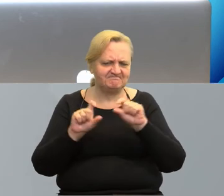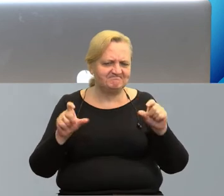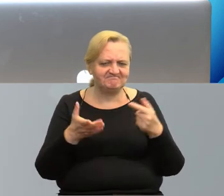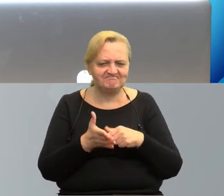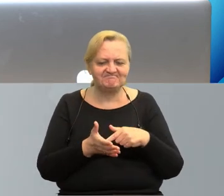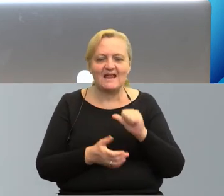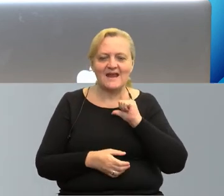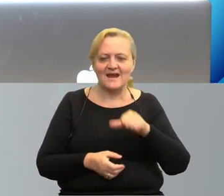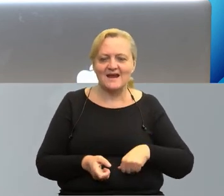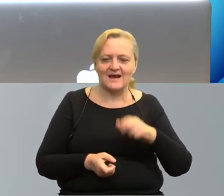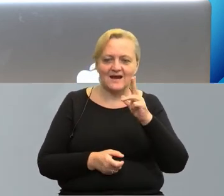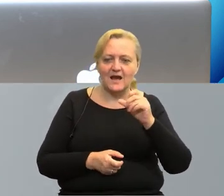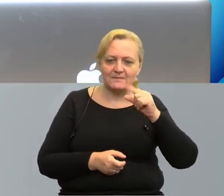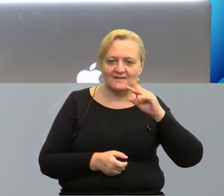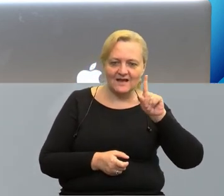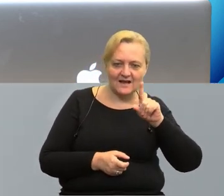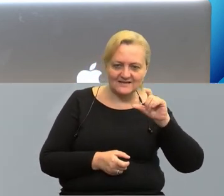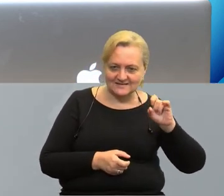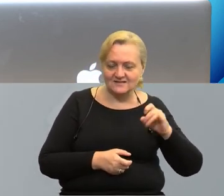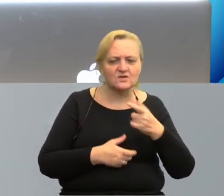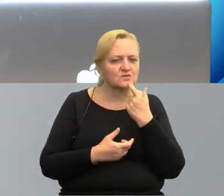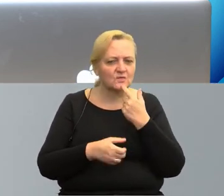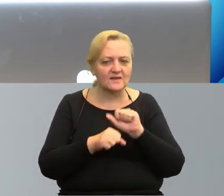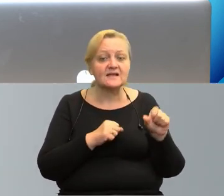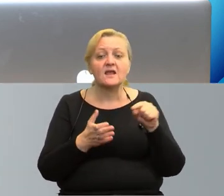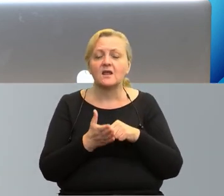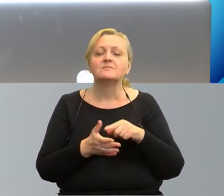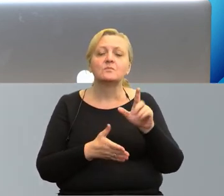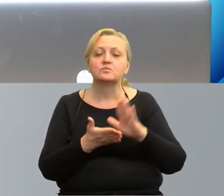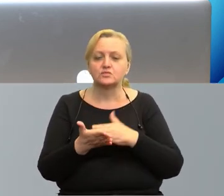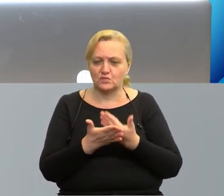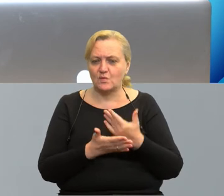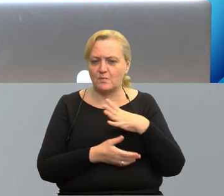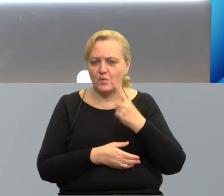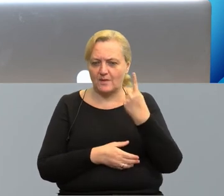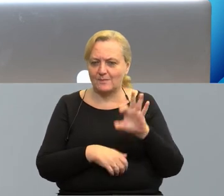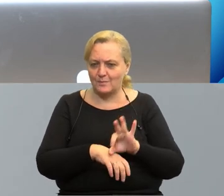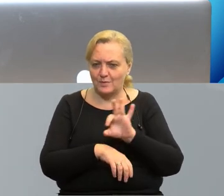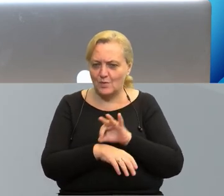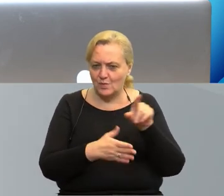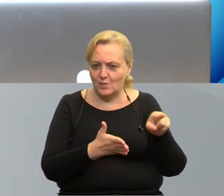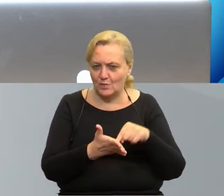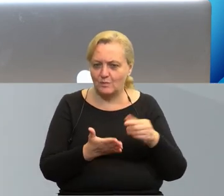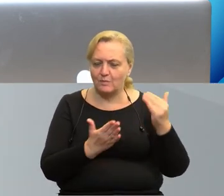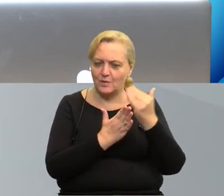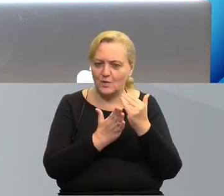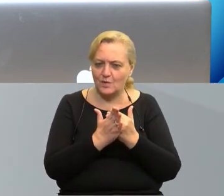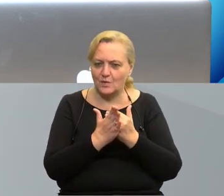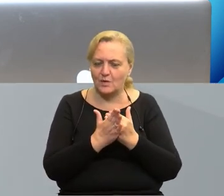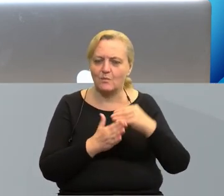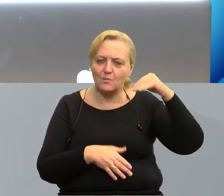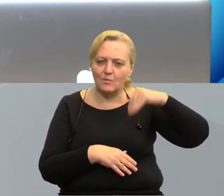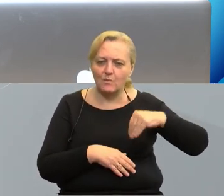Kapitalizacja. To tak jak już mieliśmy przykład jednego z projektów z programu